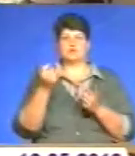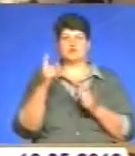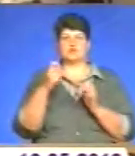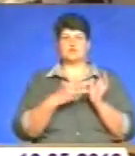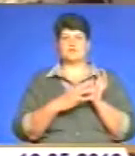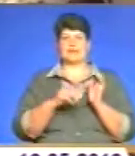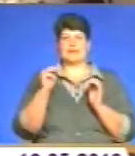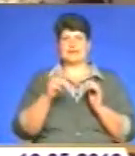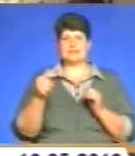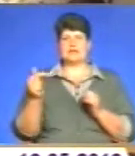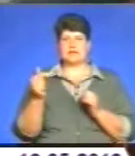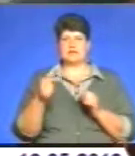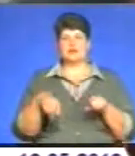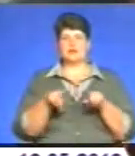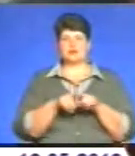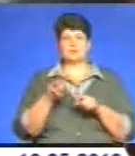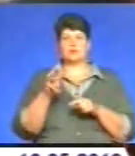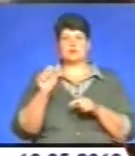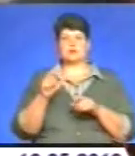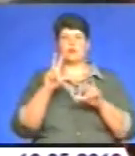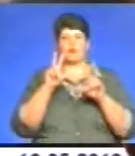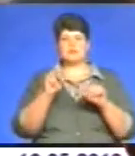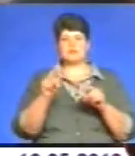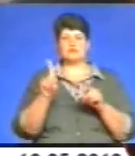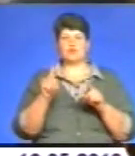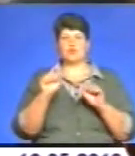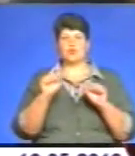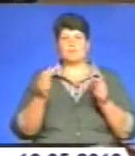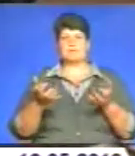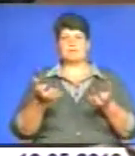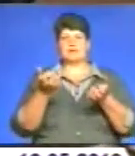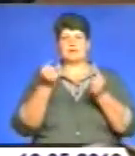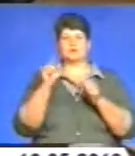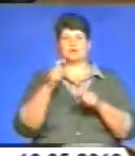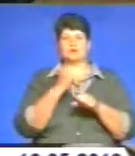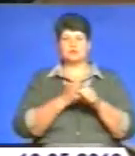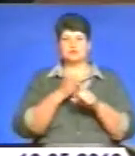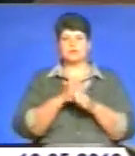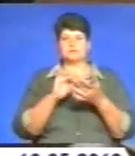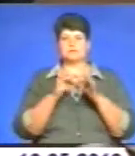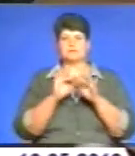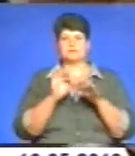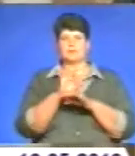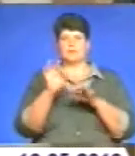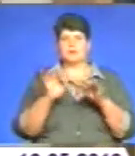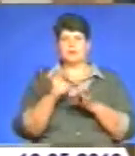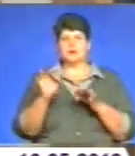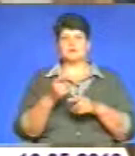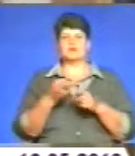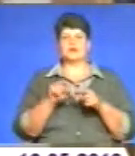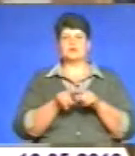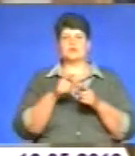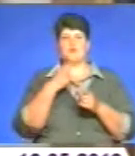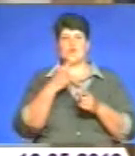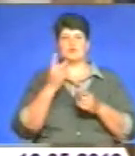Також Микола Озаров пообіцяв, що уряд підтримає розробників соціально значущих інтернет-проектів. Прем'єр-міністр сподівається, що залучення до